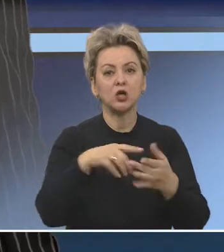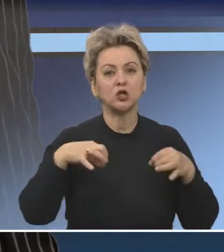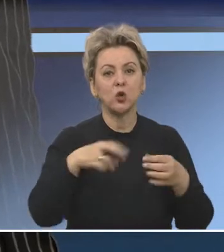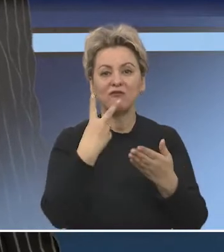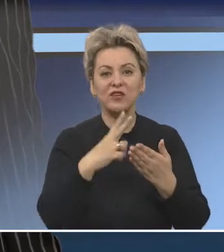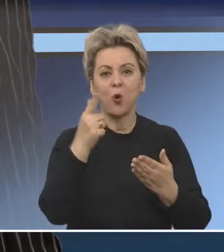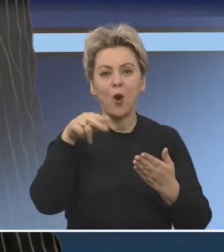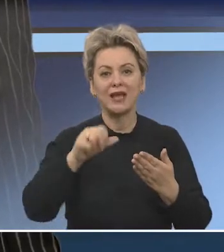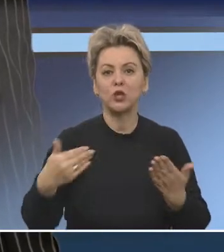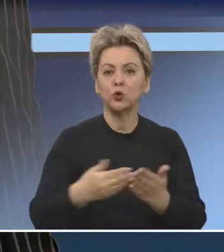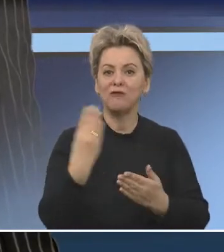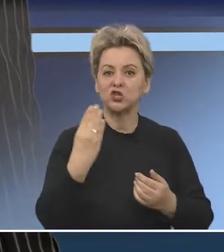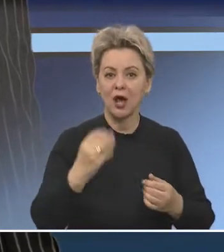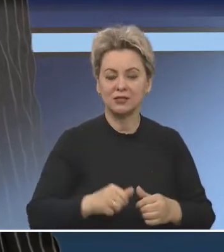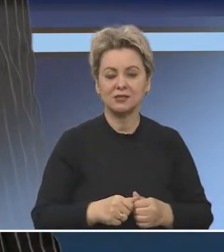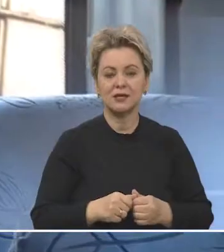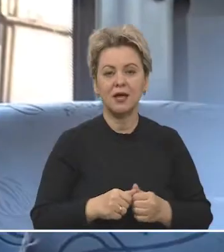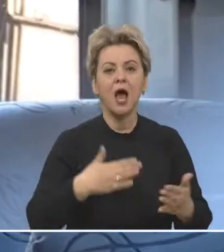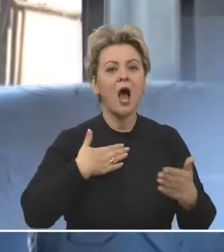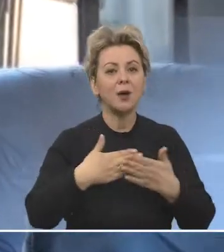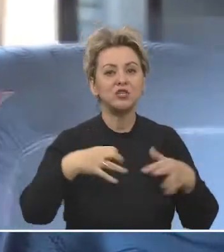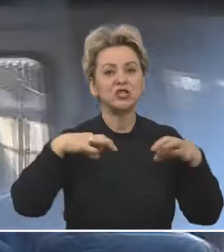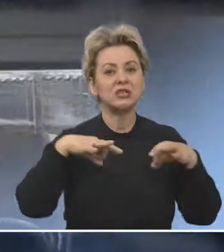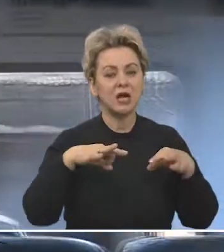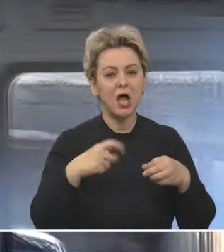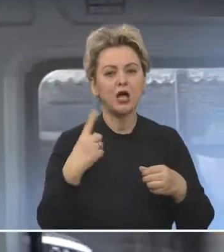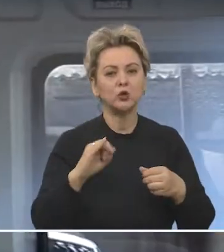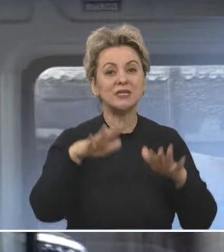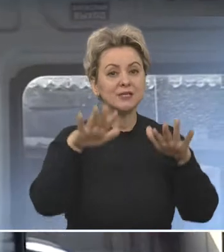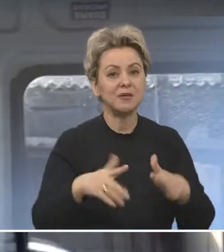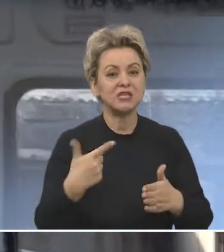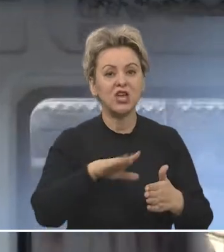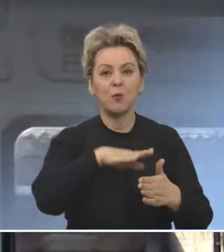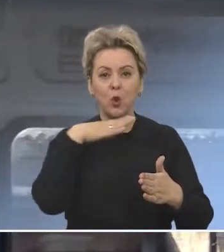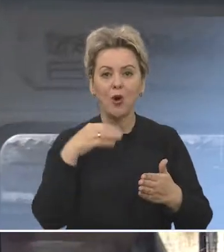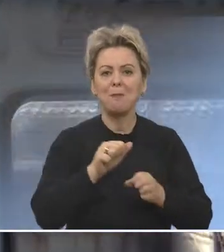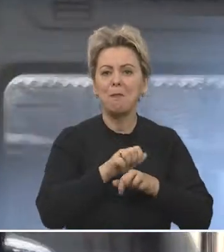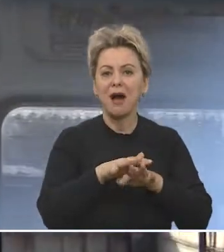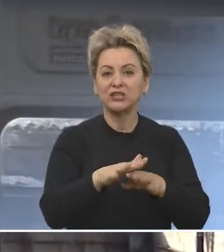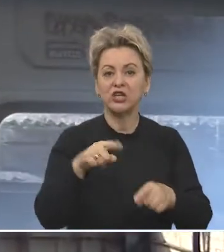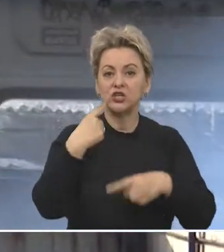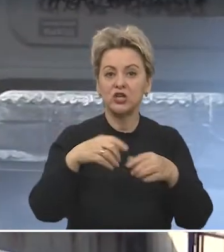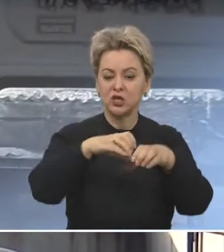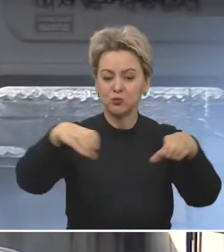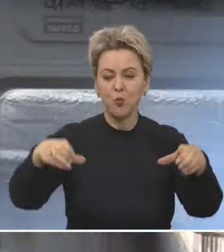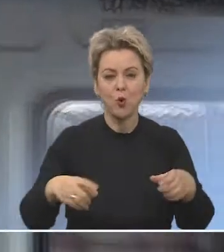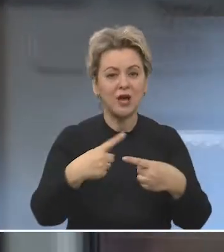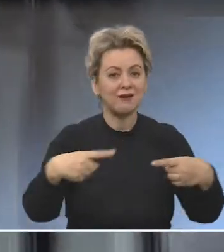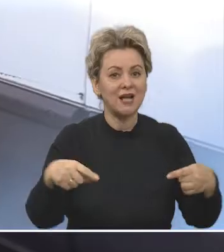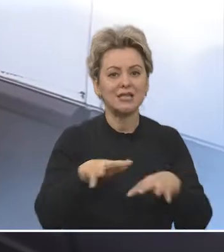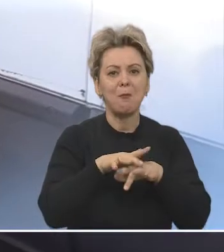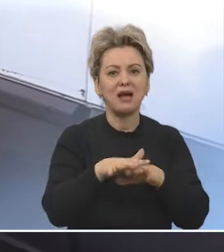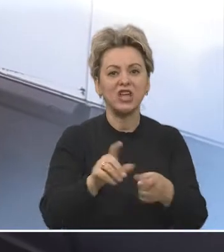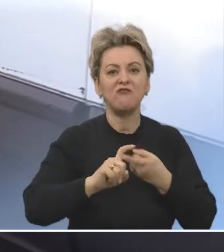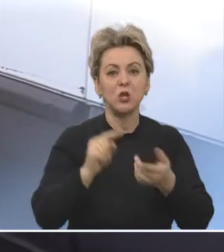транспорте, видели наши коллеги из Новошахтинска. Общественный транспорт – одно из мест, где всегда много бактерий, где через поручни и